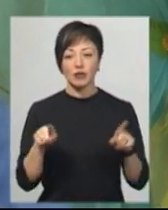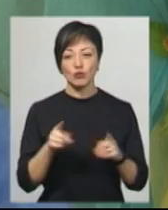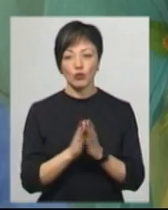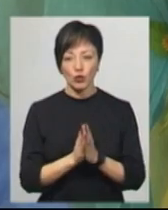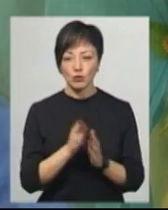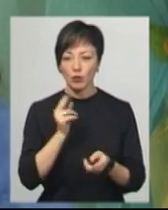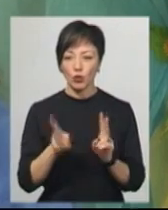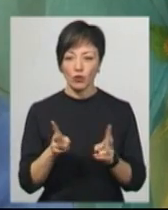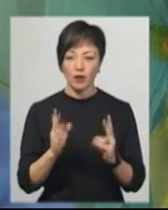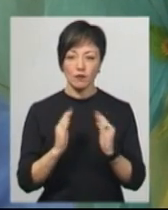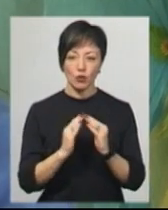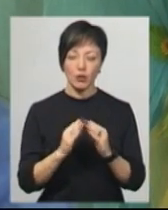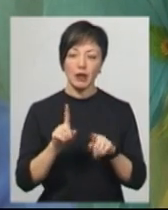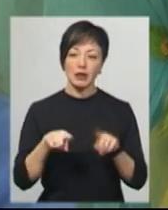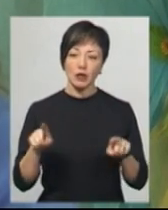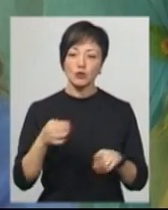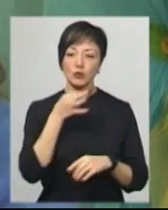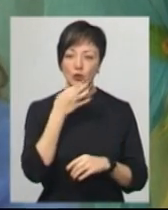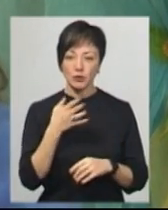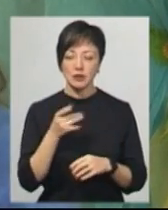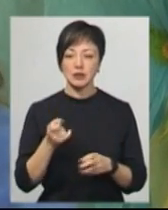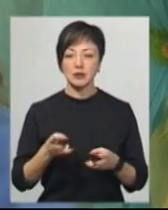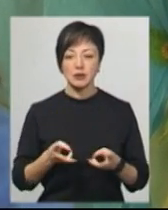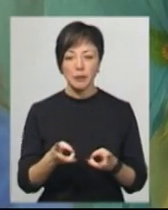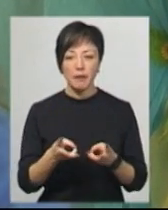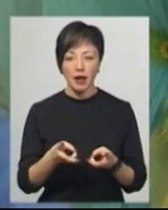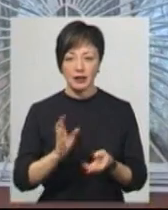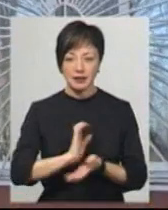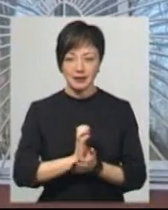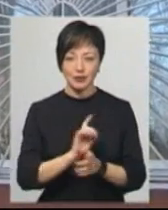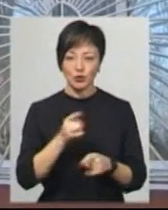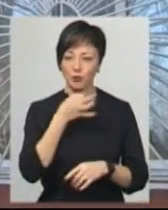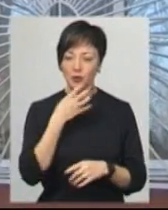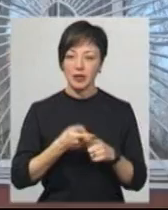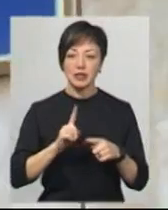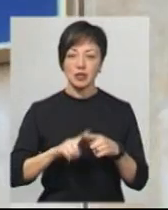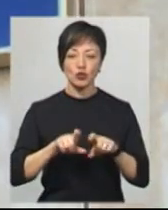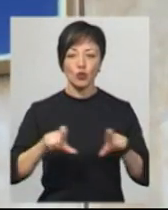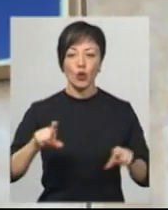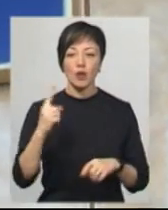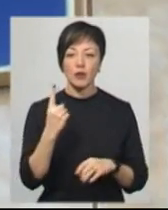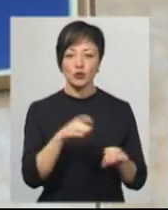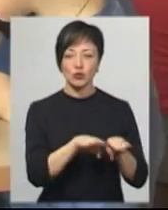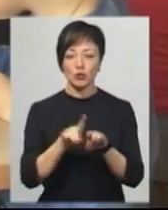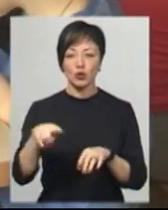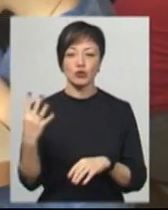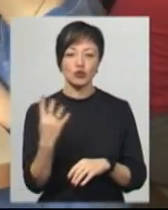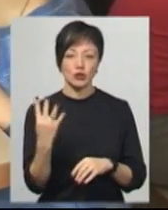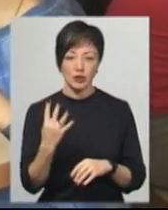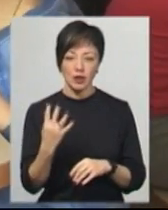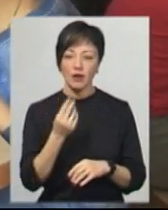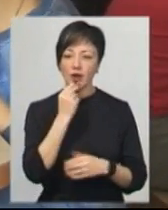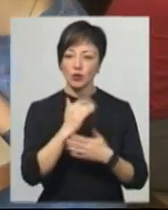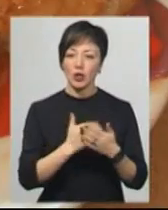приготувати вдома, де що йому сподобається, запіканки йому дуже подобаються. А це загальноосвітня школа першого ступеня номер 4 в